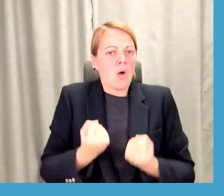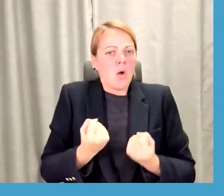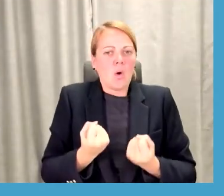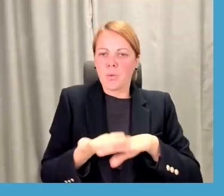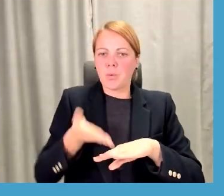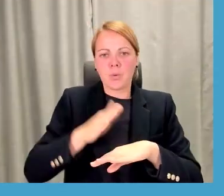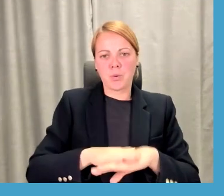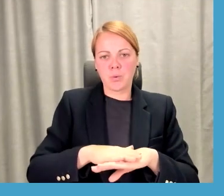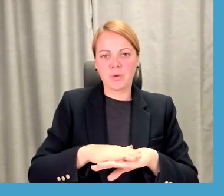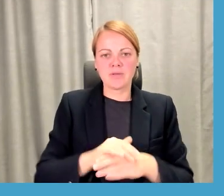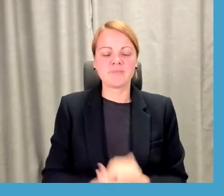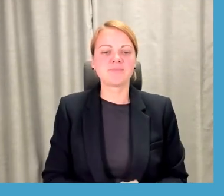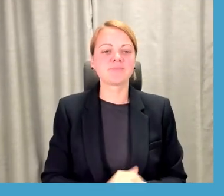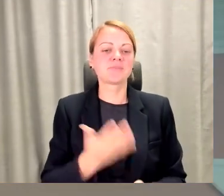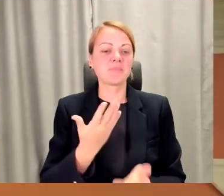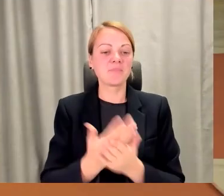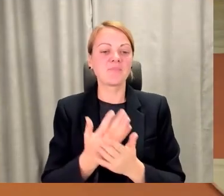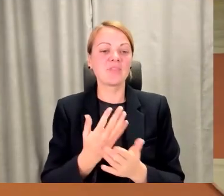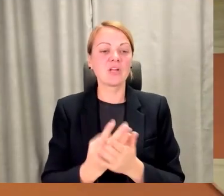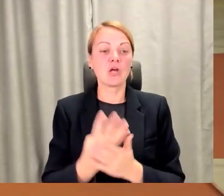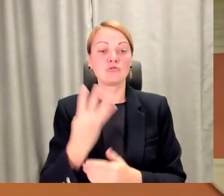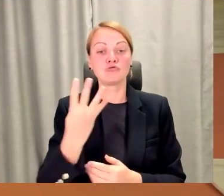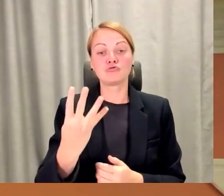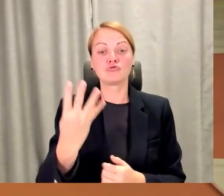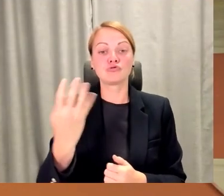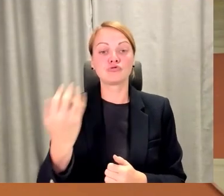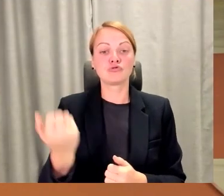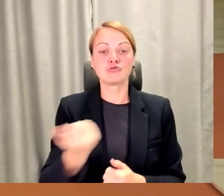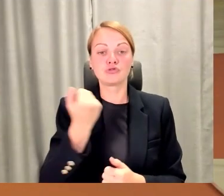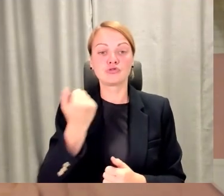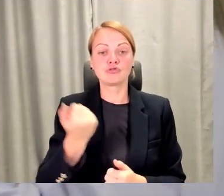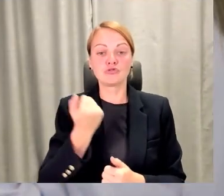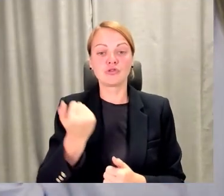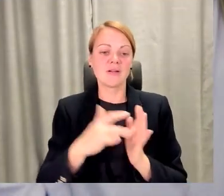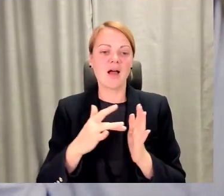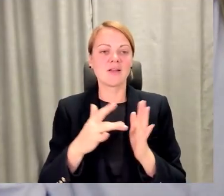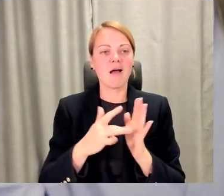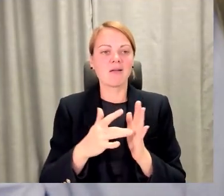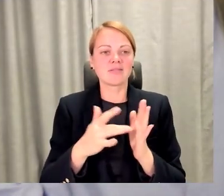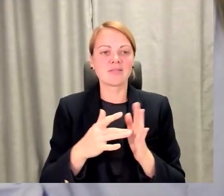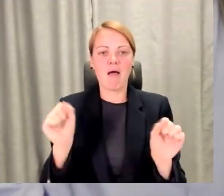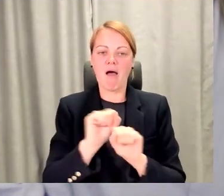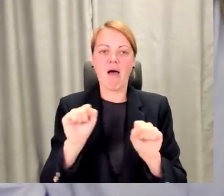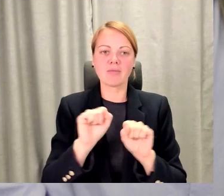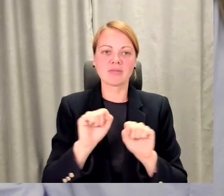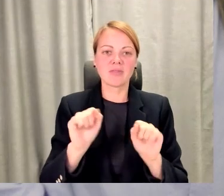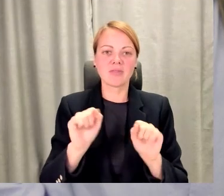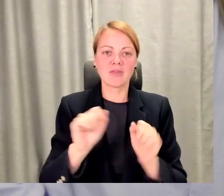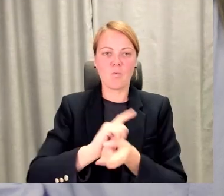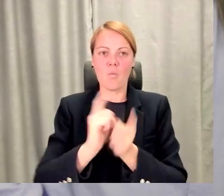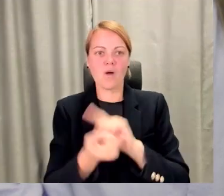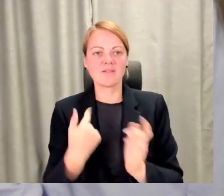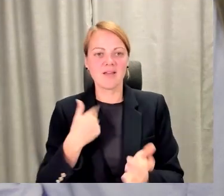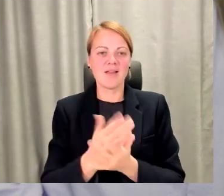tikko sagatavoja, ka tie nebūs četri gadi tādā klasiskā izpratnē, bet tas būs daudz ātrāk, mēs esam motivētāji, ka mēs arī vairāk un mazāk zinām.